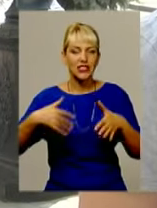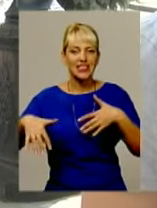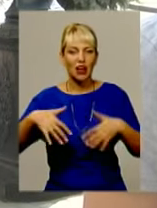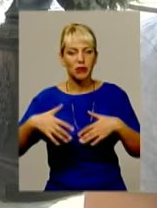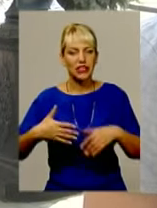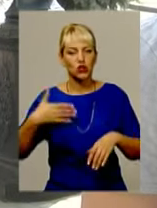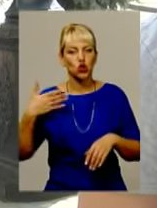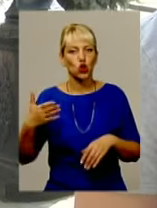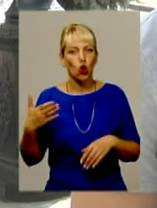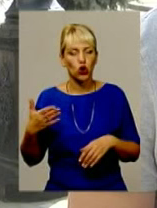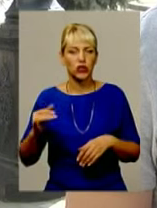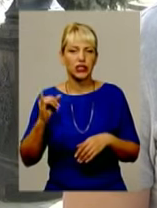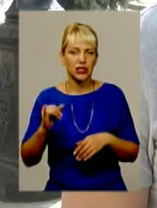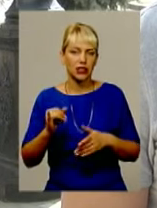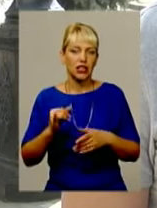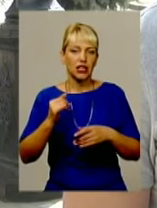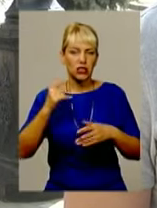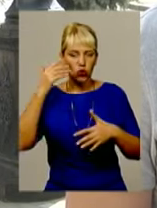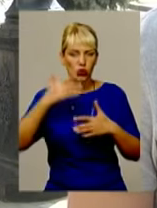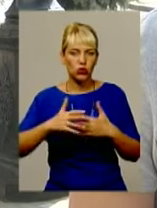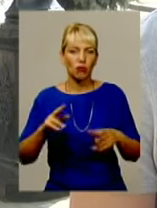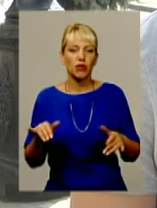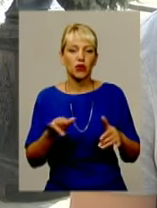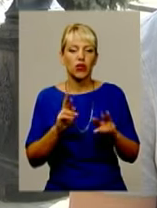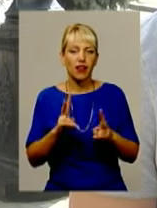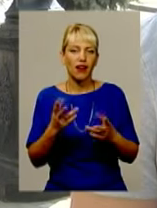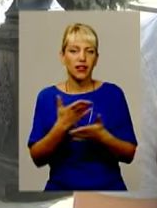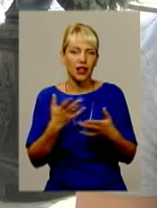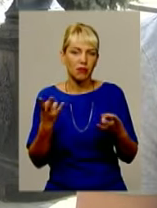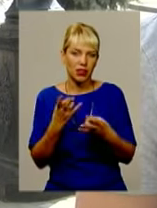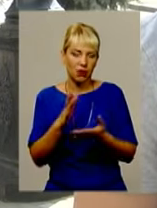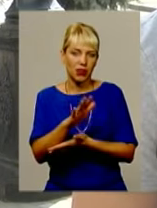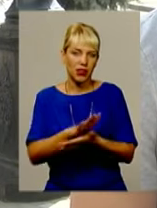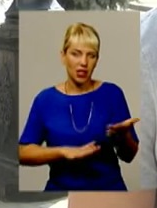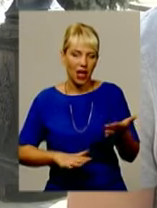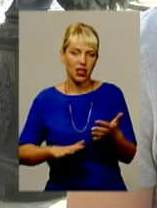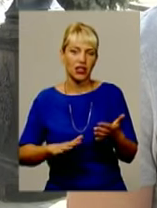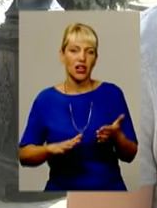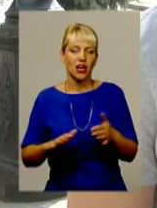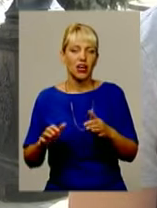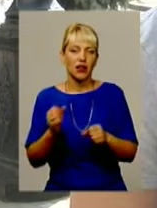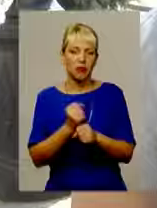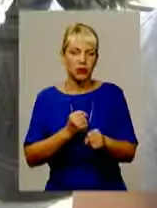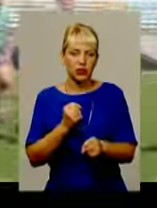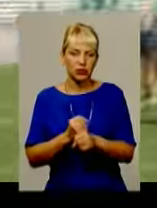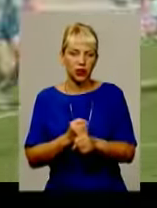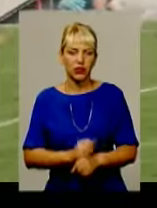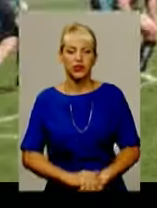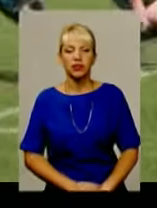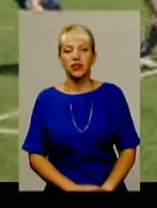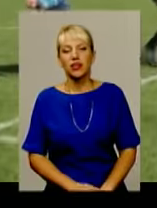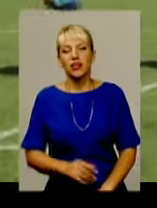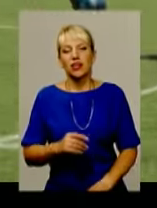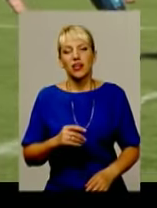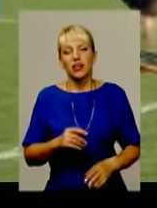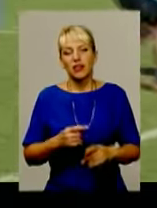ми зрозуміли, в якому русле нам потрібно далі рухатись, для того, щоб пограсти нашу гру. Невдача